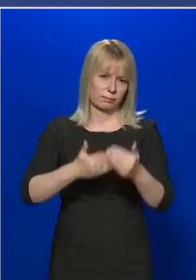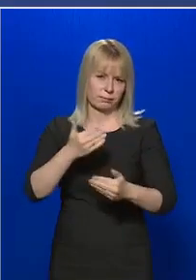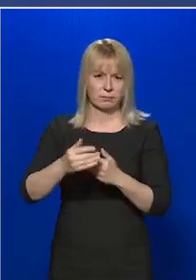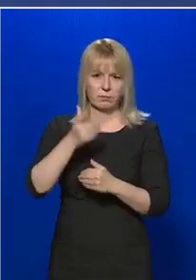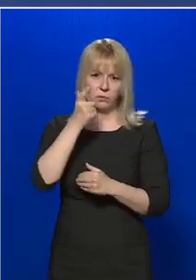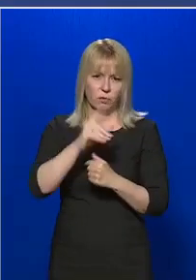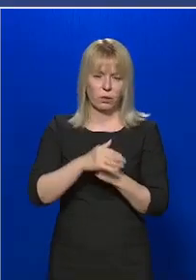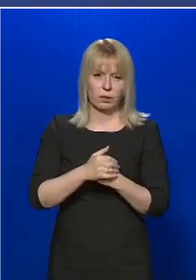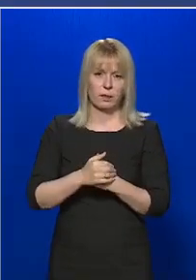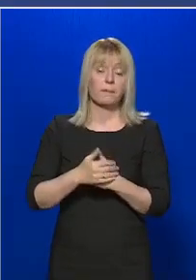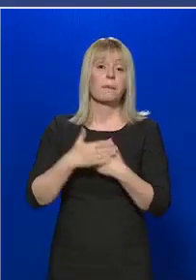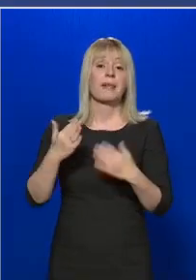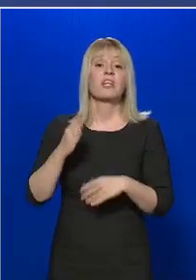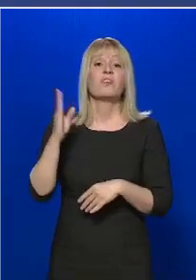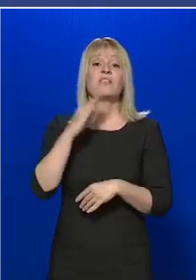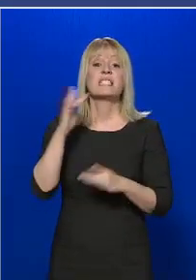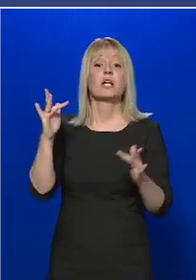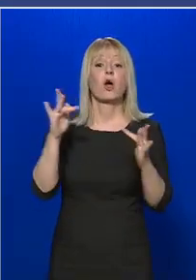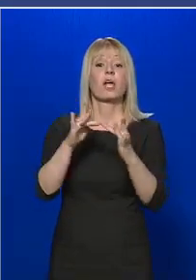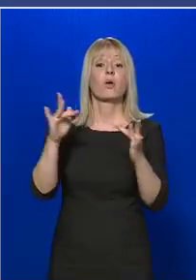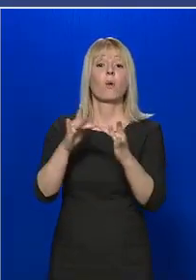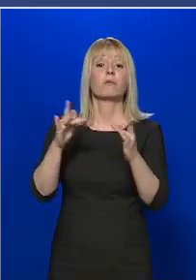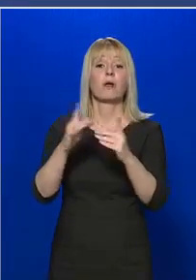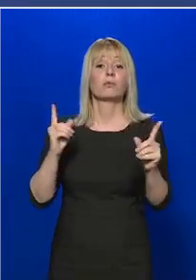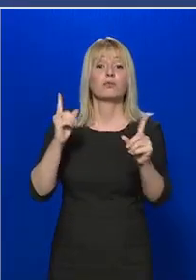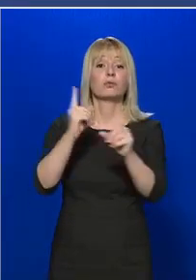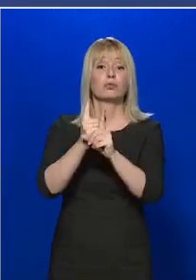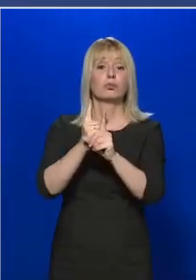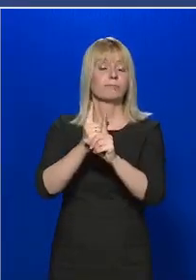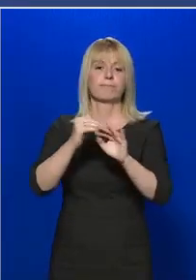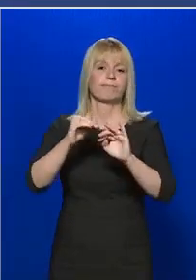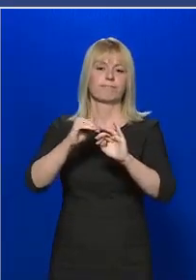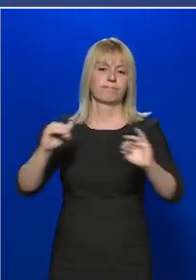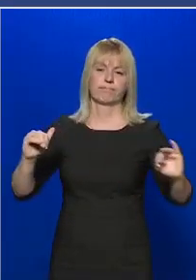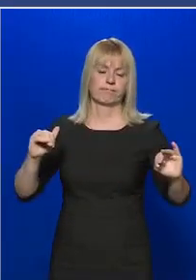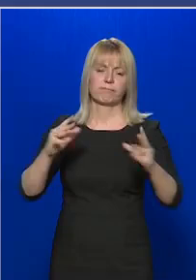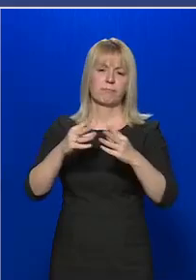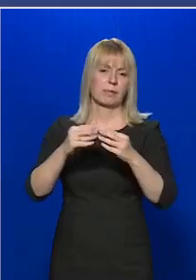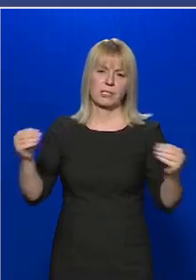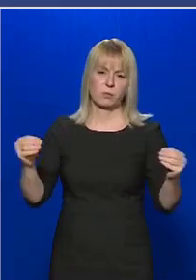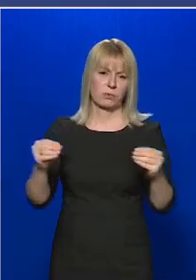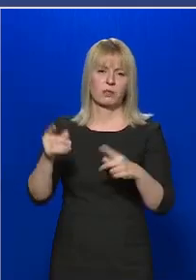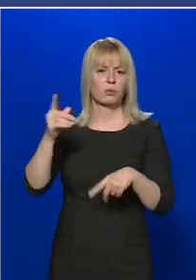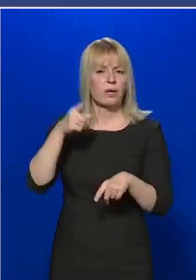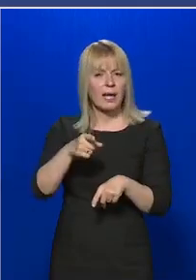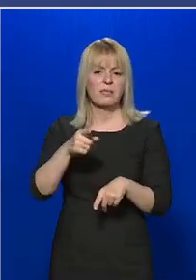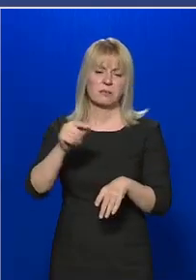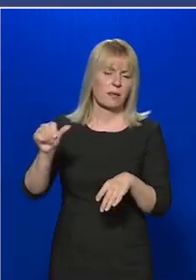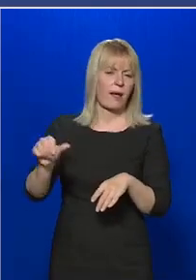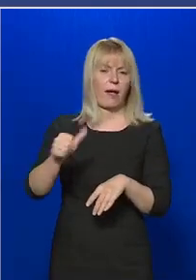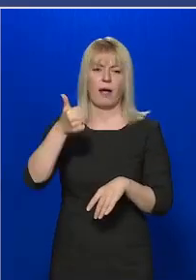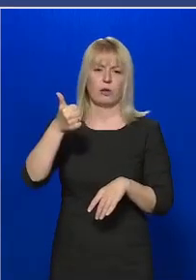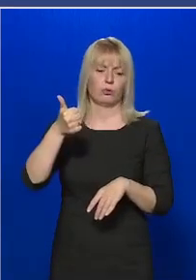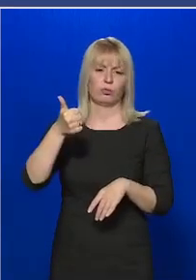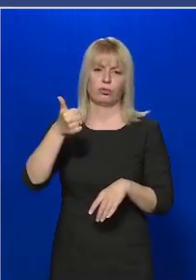Tehát a fizikai kontaktus tulajdonképpen megszüntettük, ez az első